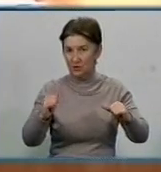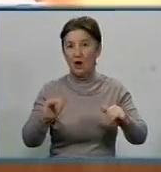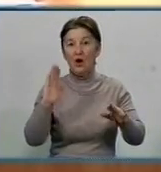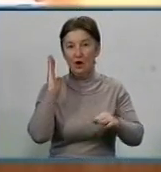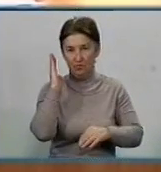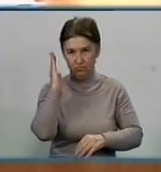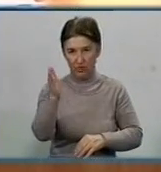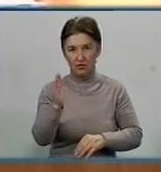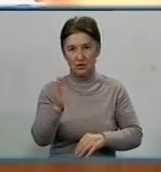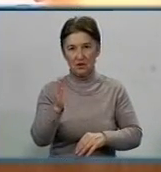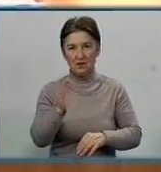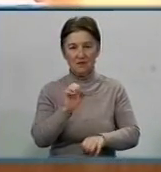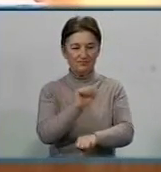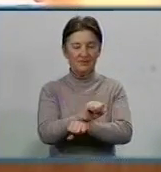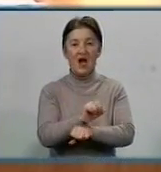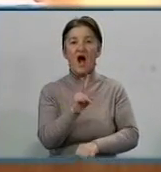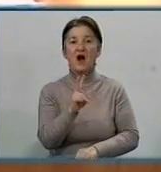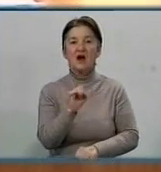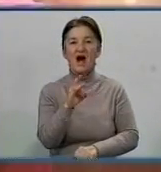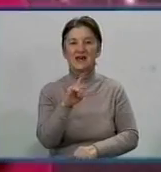вводитись посилені карантинні заходи.